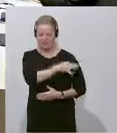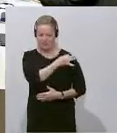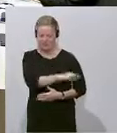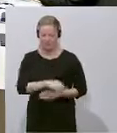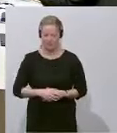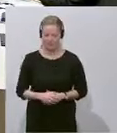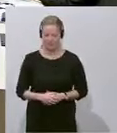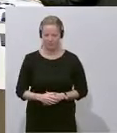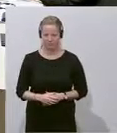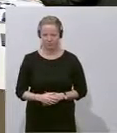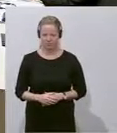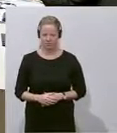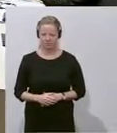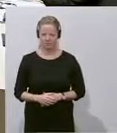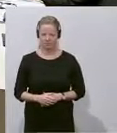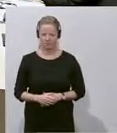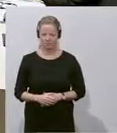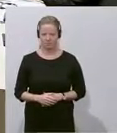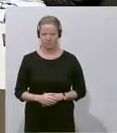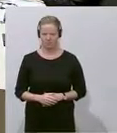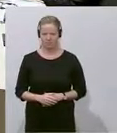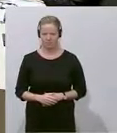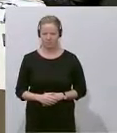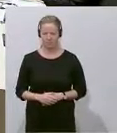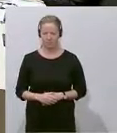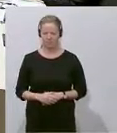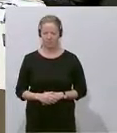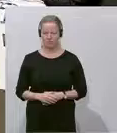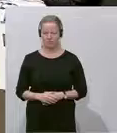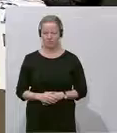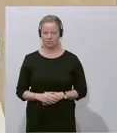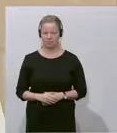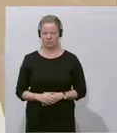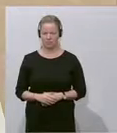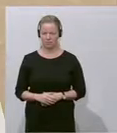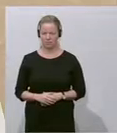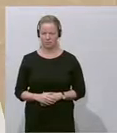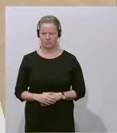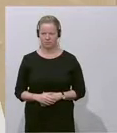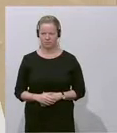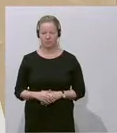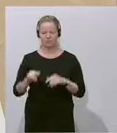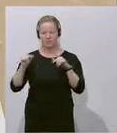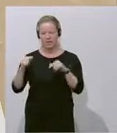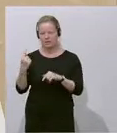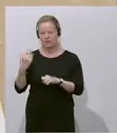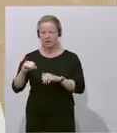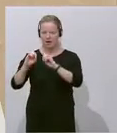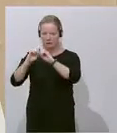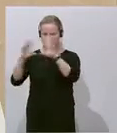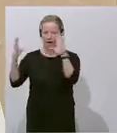letzten großen Reden hier im Nationalrat sein. ganz übliches Signal gesetzt haben und dem Parlament klar signalisiert haben,